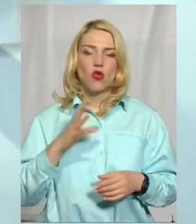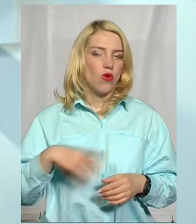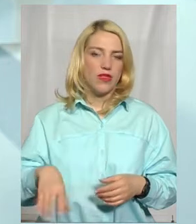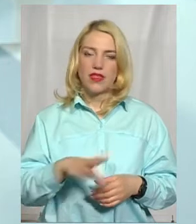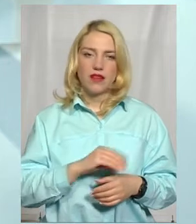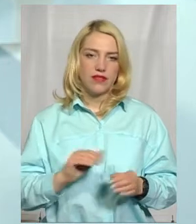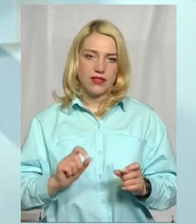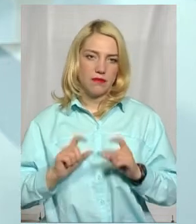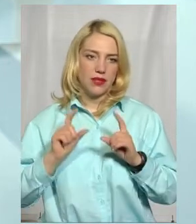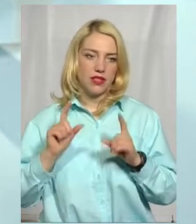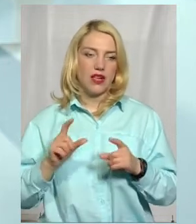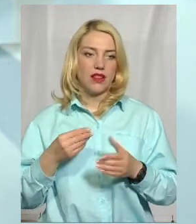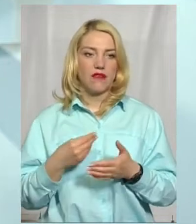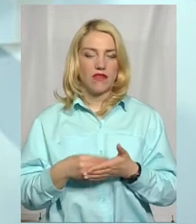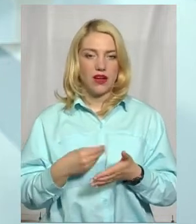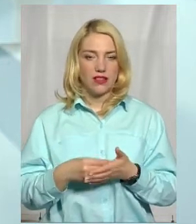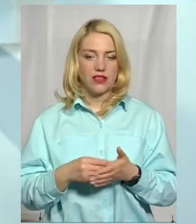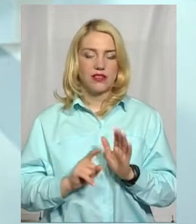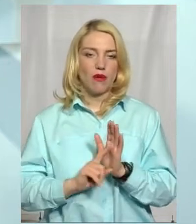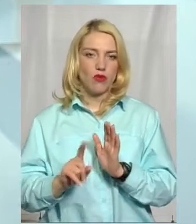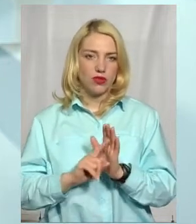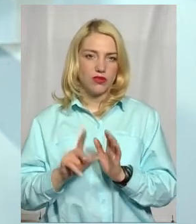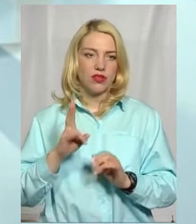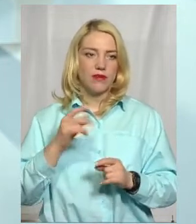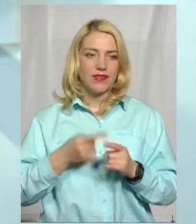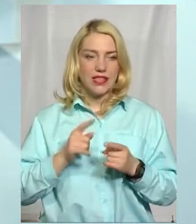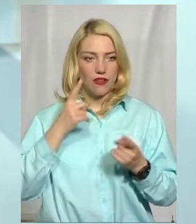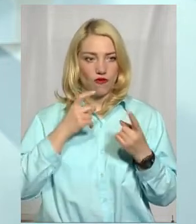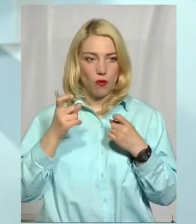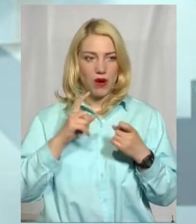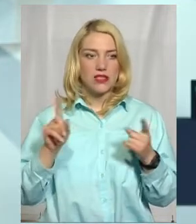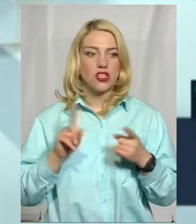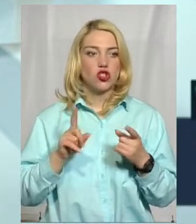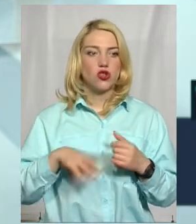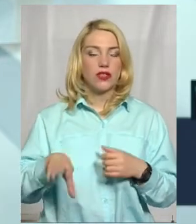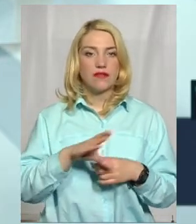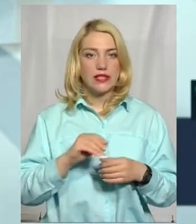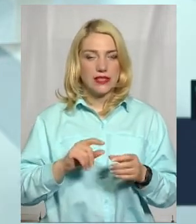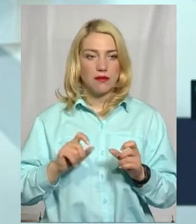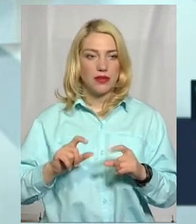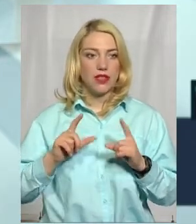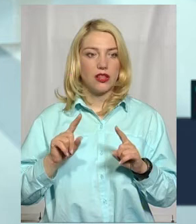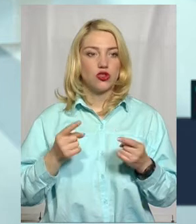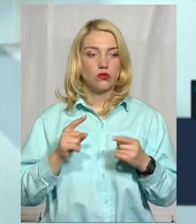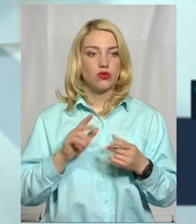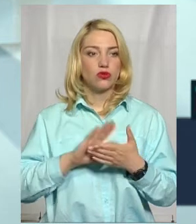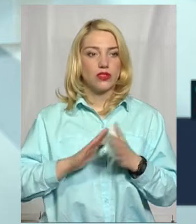всі підняли вартість такого проїзду. Хоча в мене ця інформація про те, що не всі підняли, була станом на